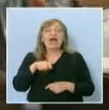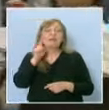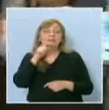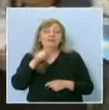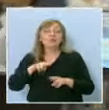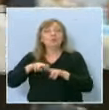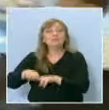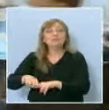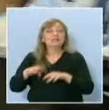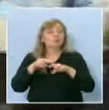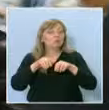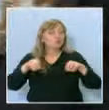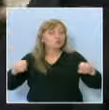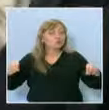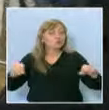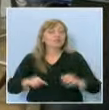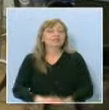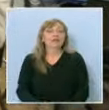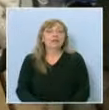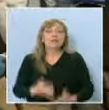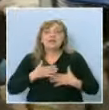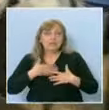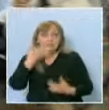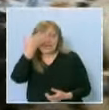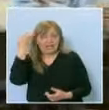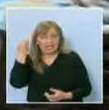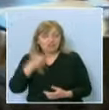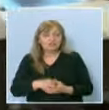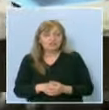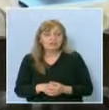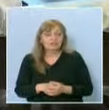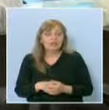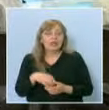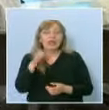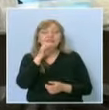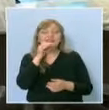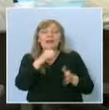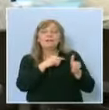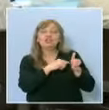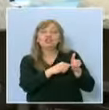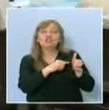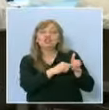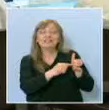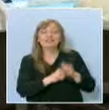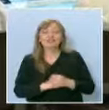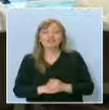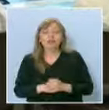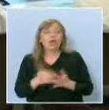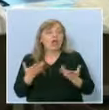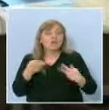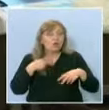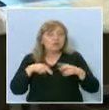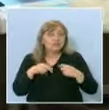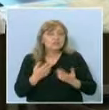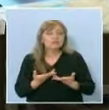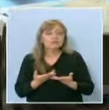Някаква грешка усетихе ли тук? Ами там няма чартички. Какви шартички е тази? Какви шартички бе? Аз